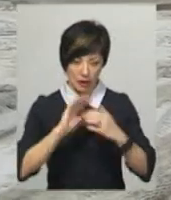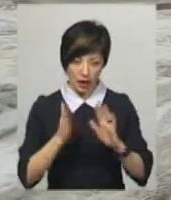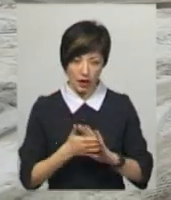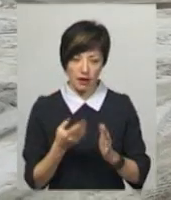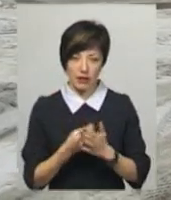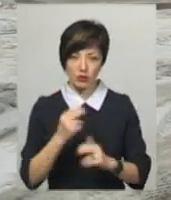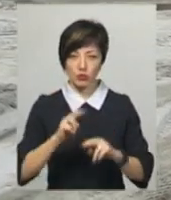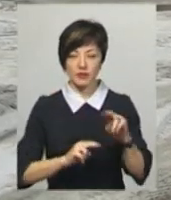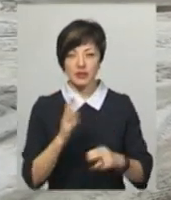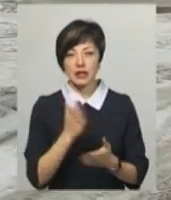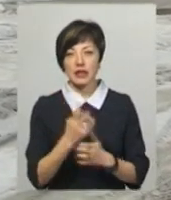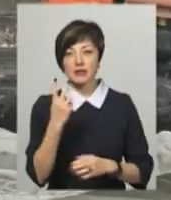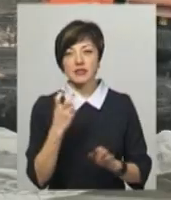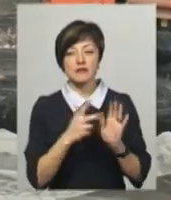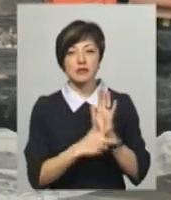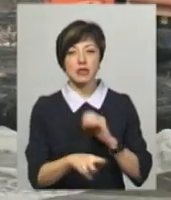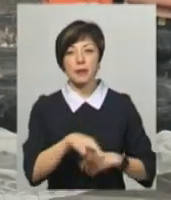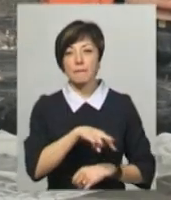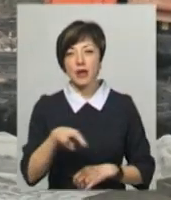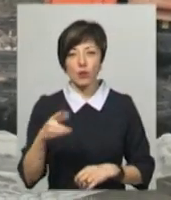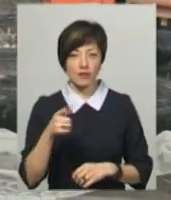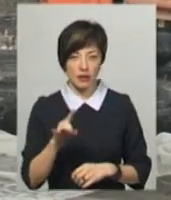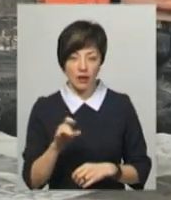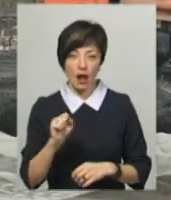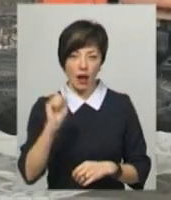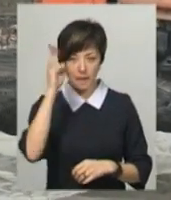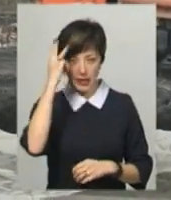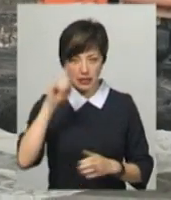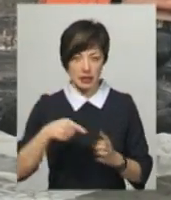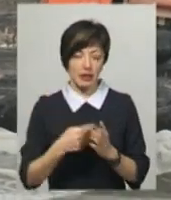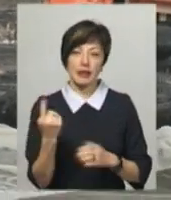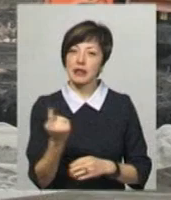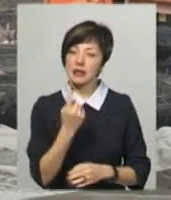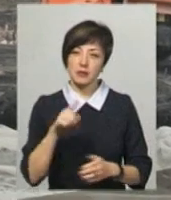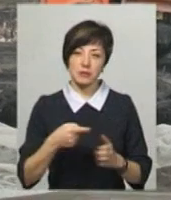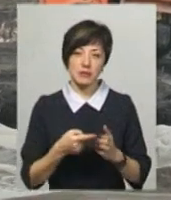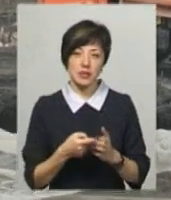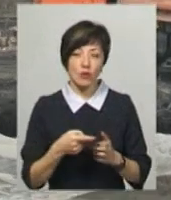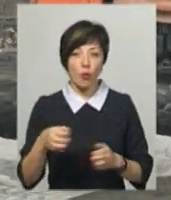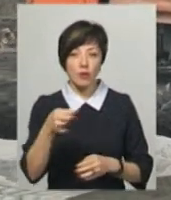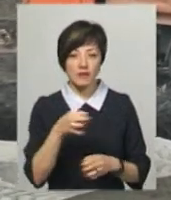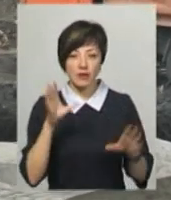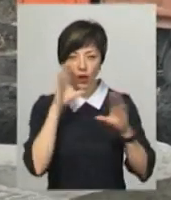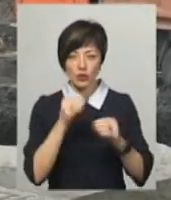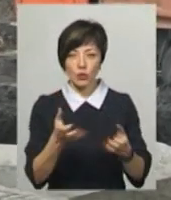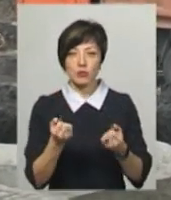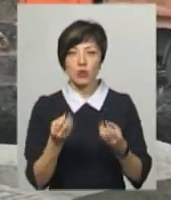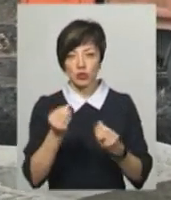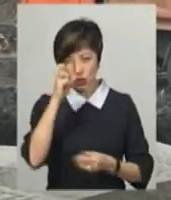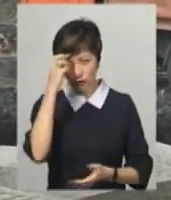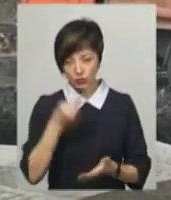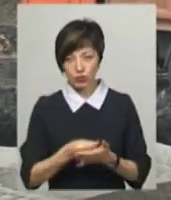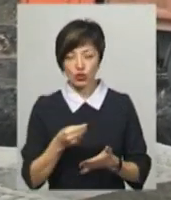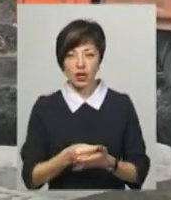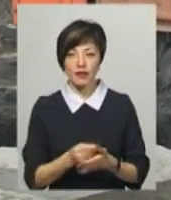вартість будівництва складає 280 мільйонів гривень, а Хмельницький – єдине місто обласного значення, якому вдалося отримати кошти з державного